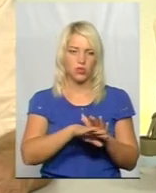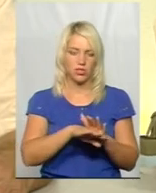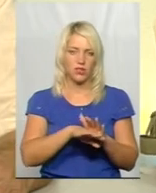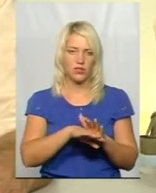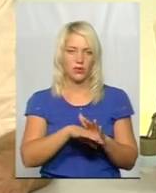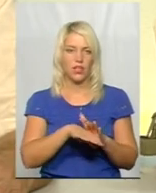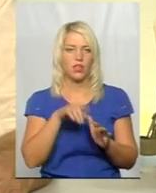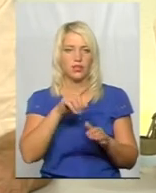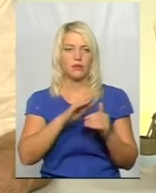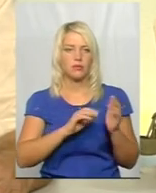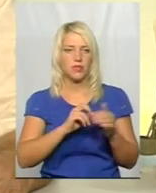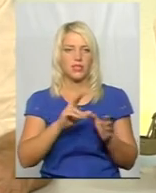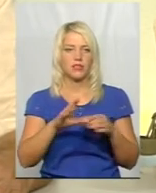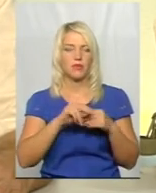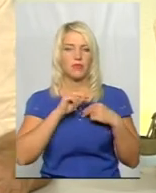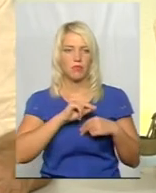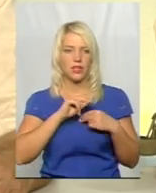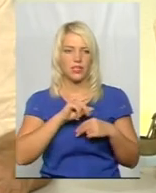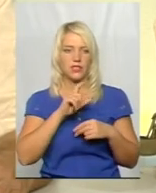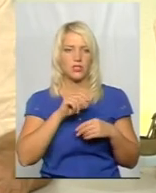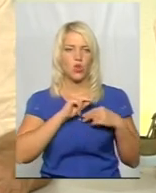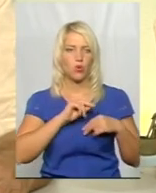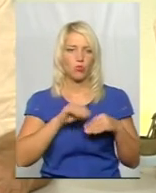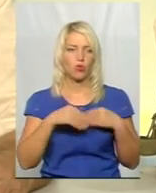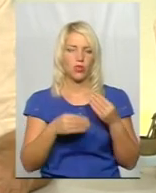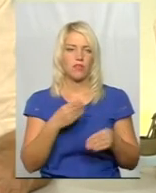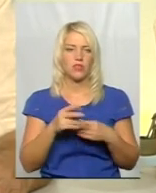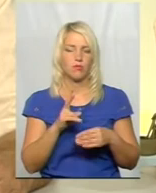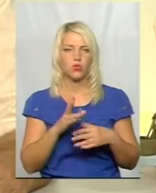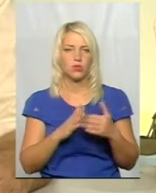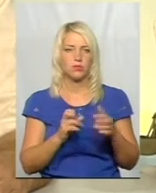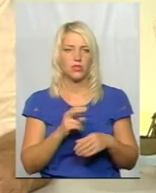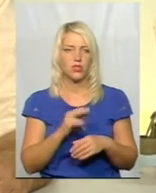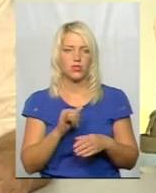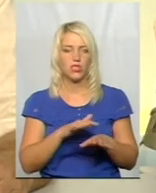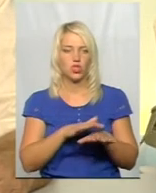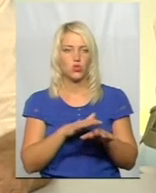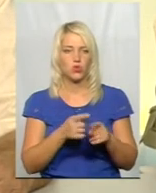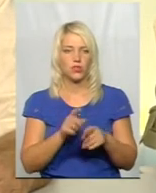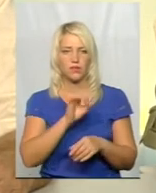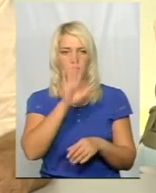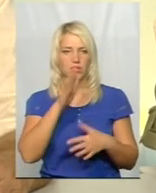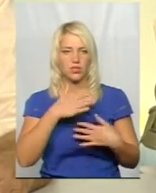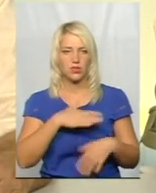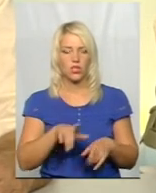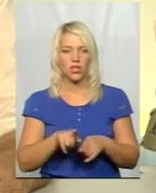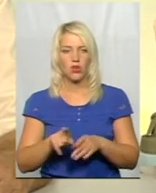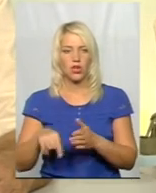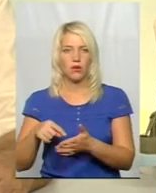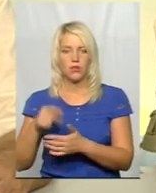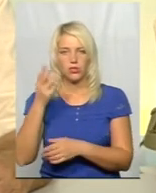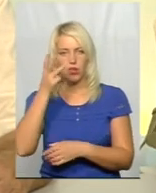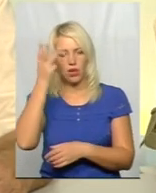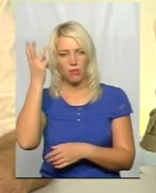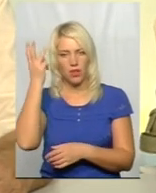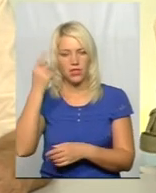там теж спеціалізація і співпраця з роботодавцями, які спеціалізуються і шиють ці весільні сукні. Плюс місто Хмельницький, навіть у